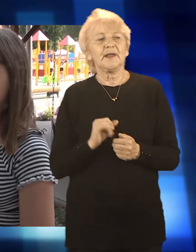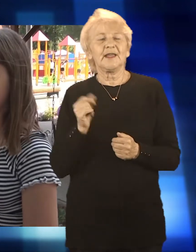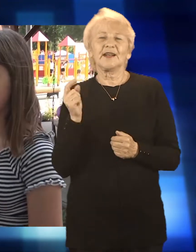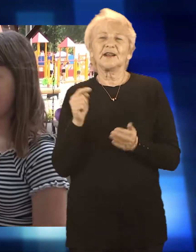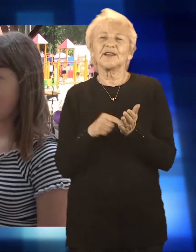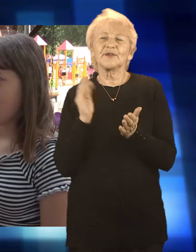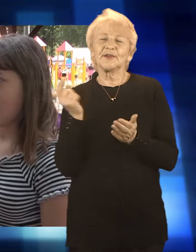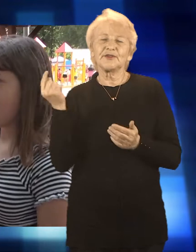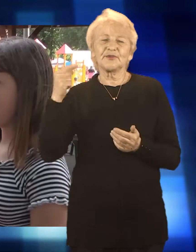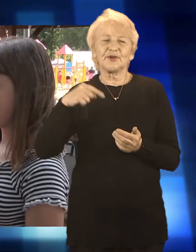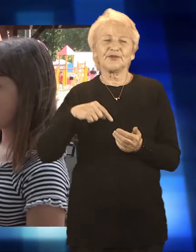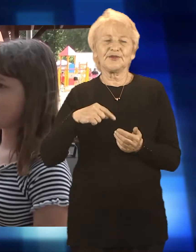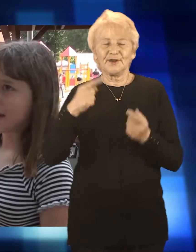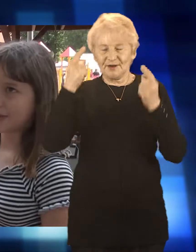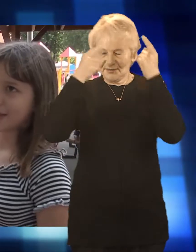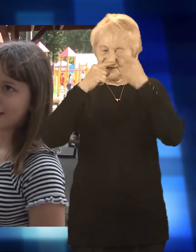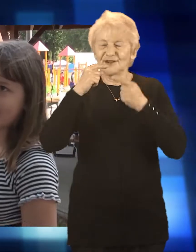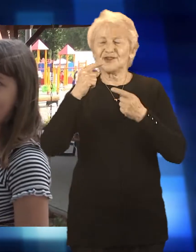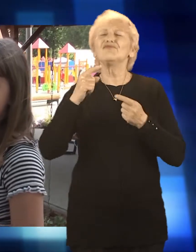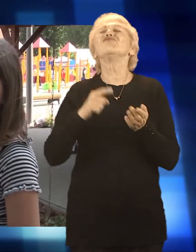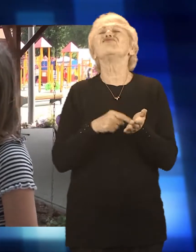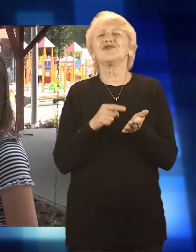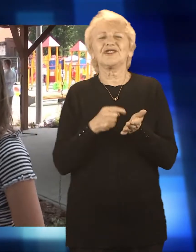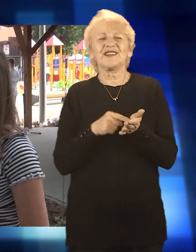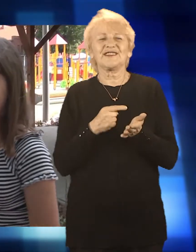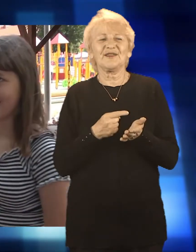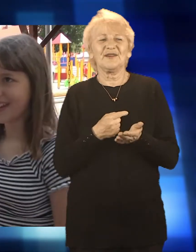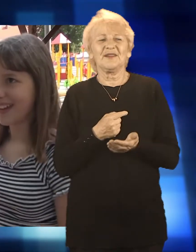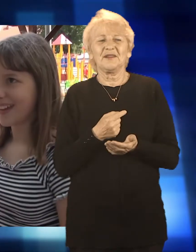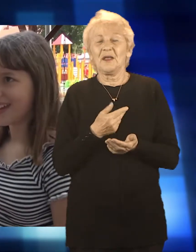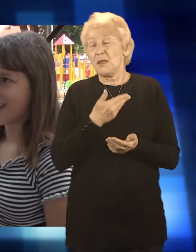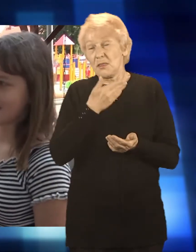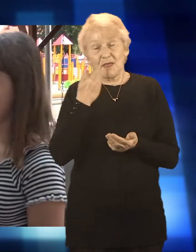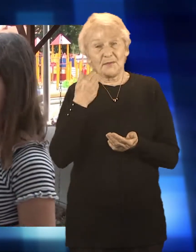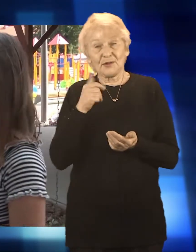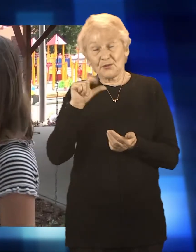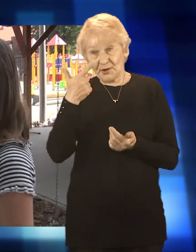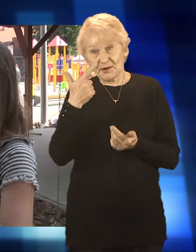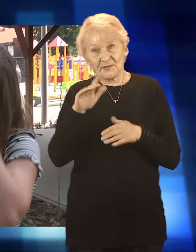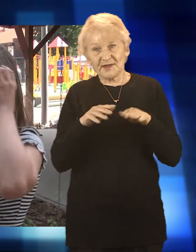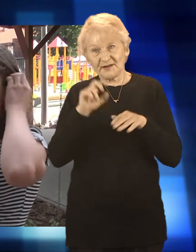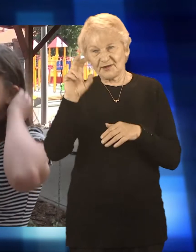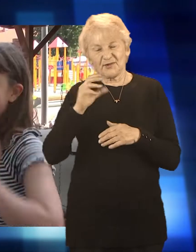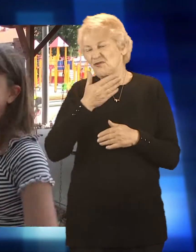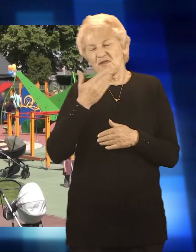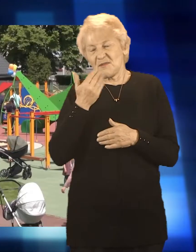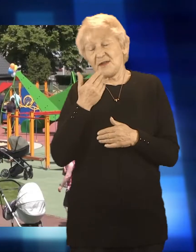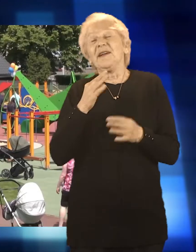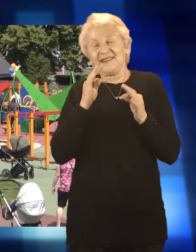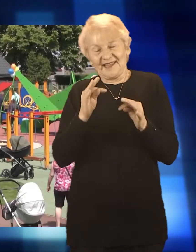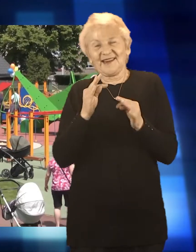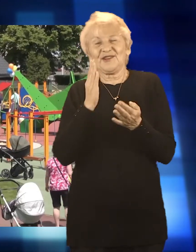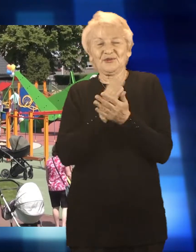będziecie tu przychodzić? Mam nadzieję, że bardzo często. Nie ma takiego w Raciborzu? Nie ma. Teraz już jest.